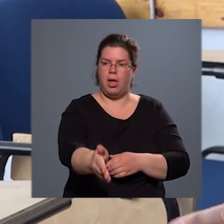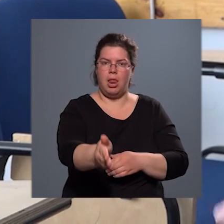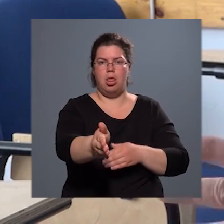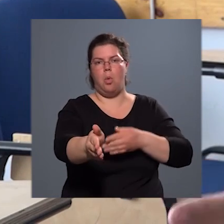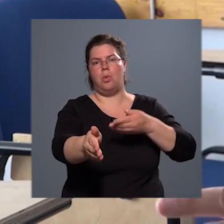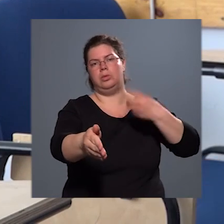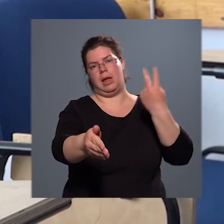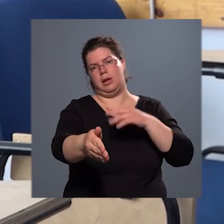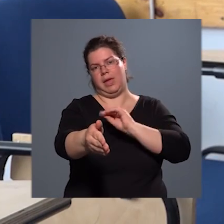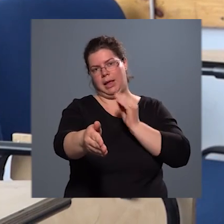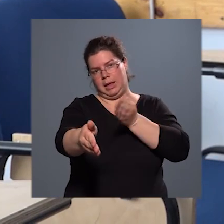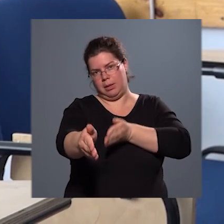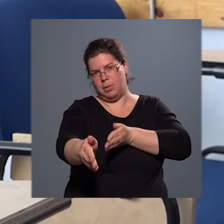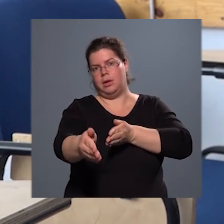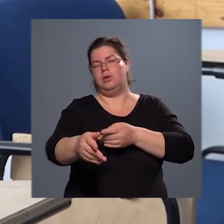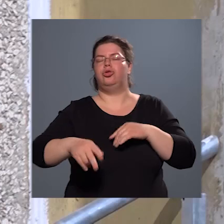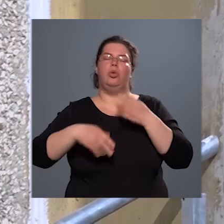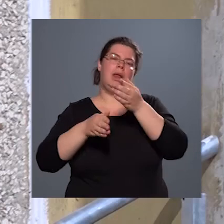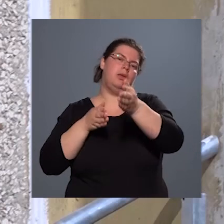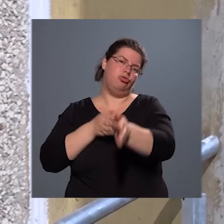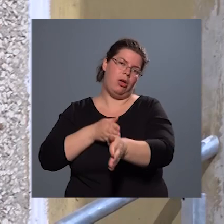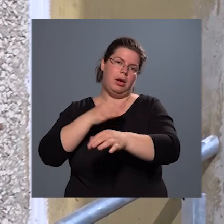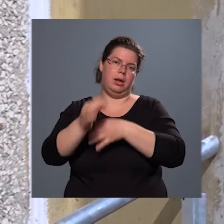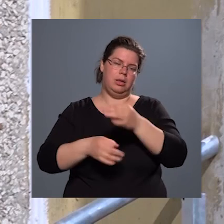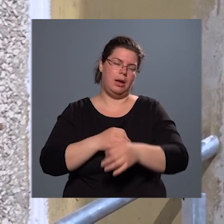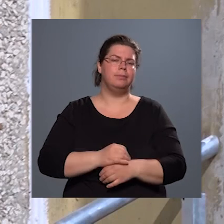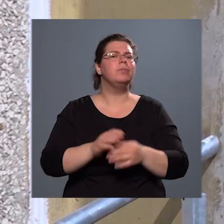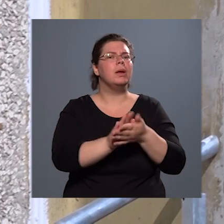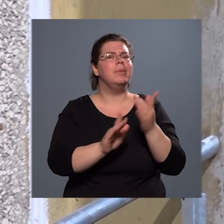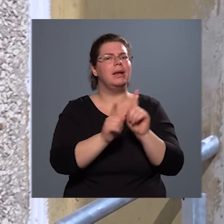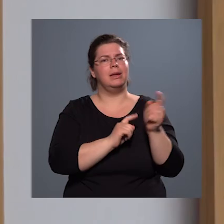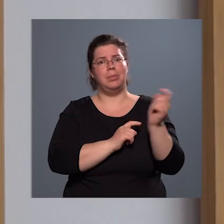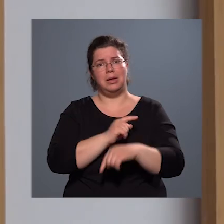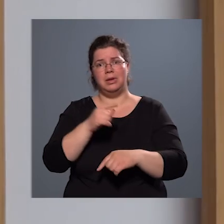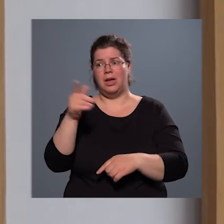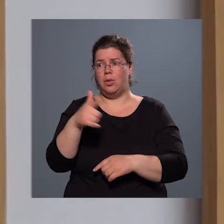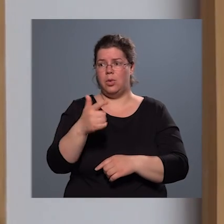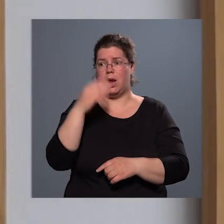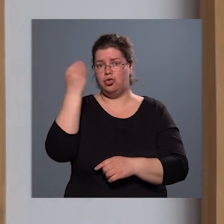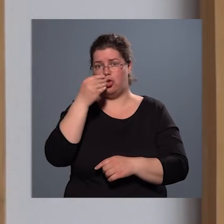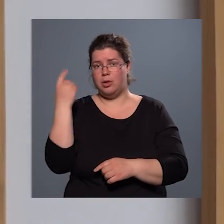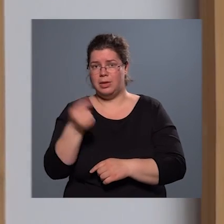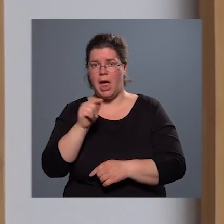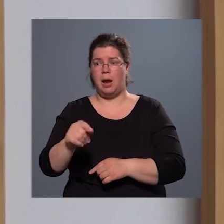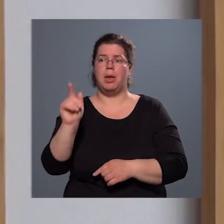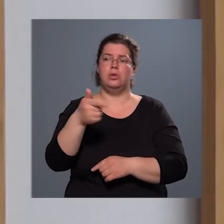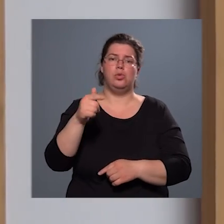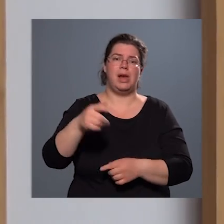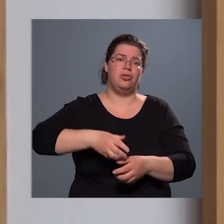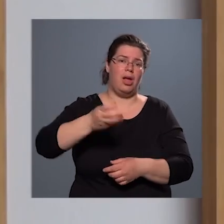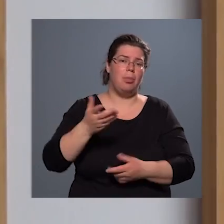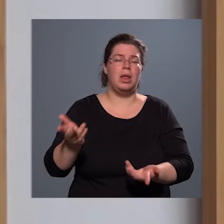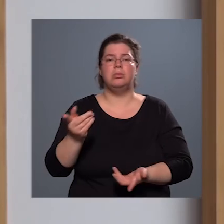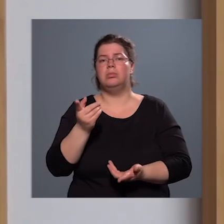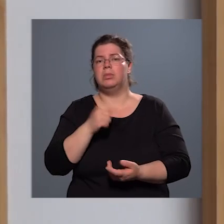így utána cserélnek majd természetesen. Milyen így bejönni az üres tanterembe mindig, az üres épületbe? Mit vár a